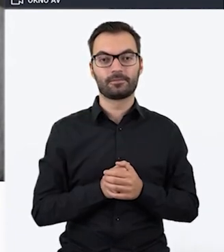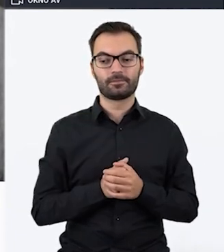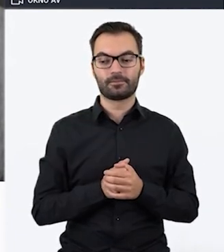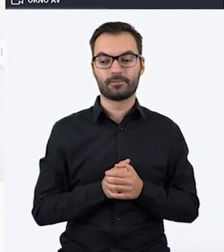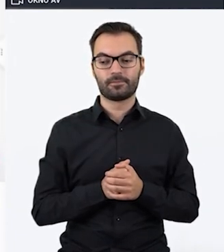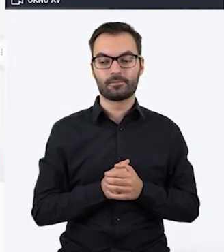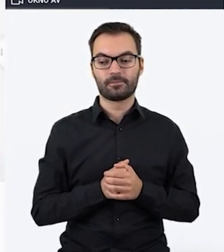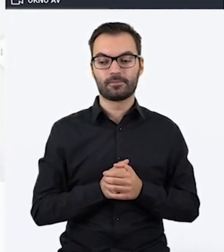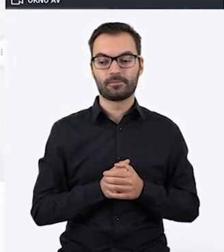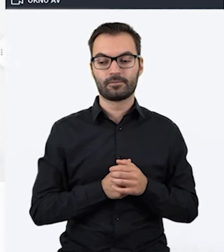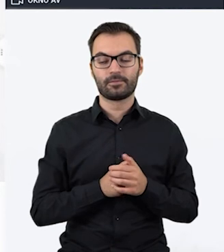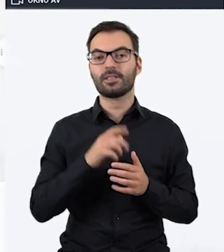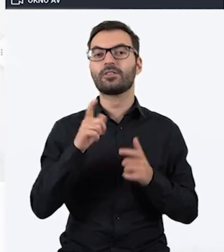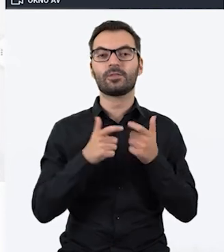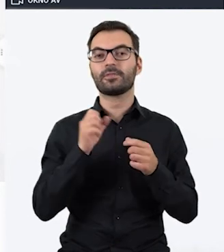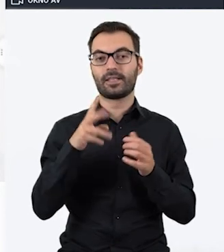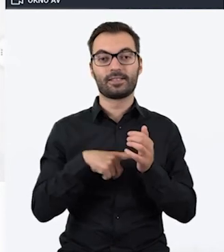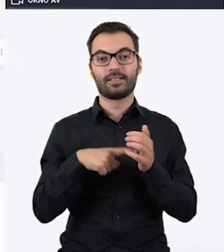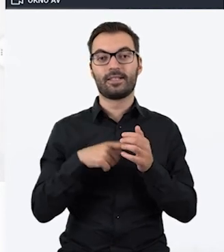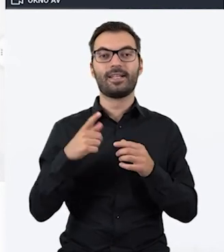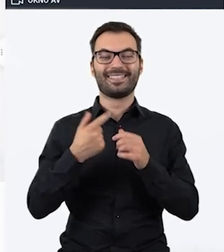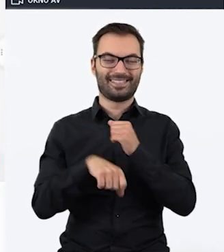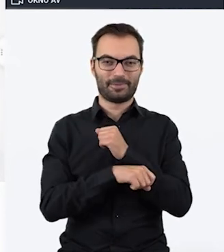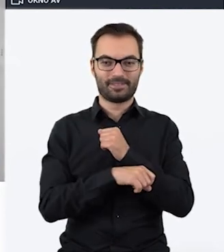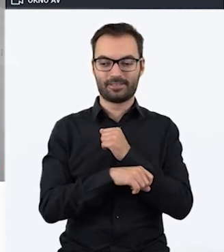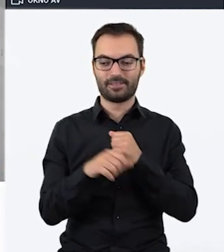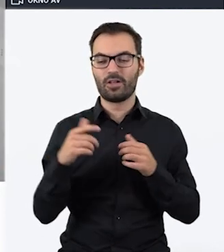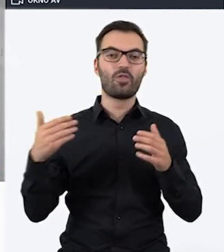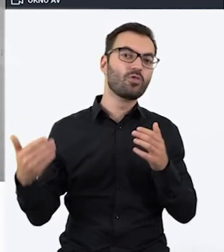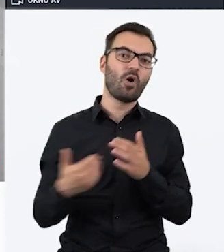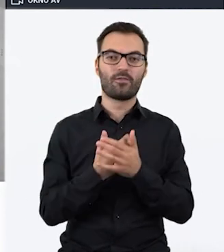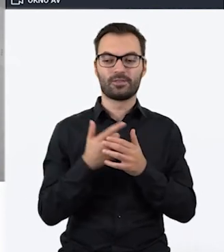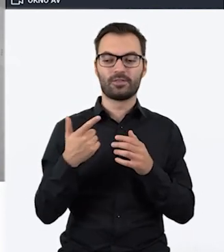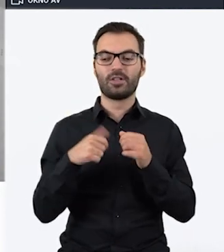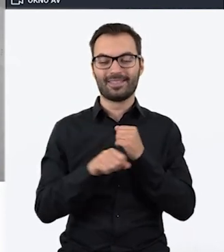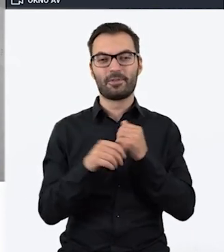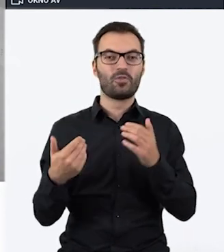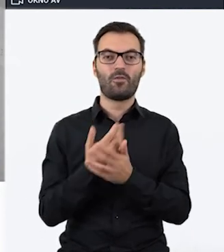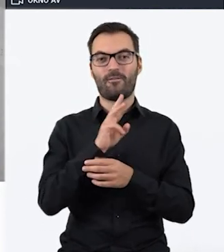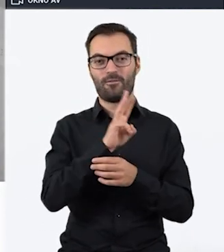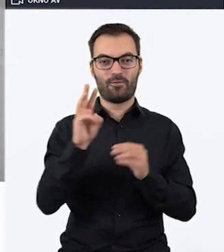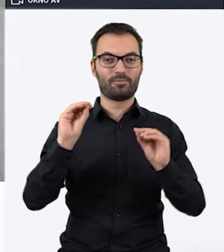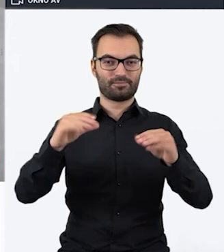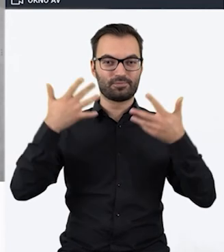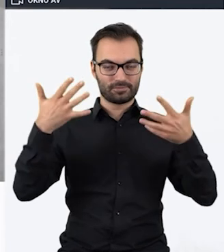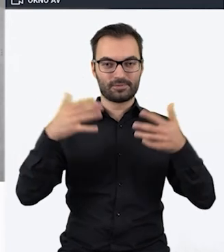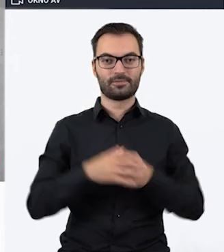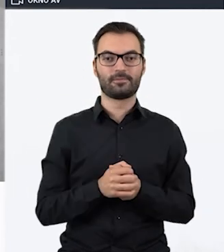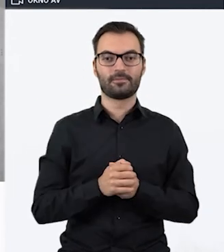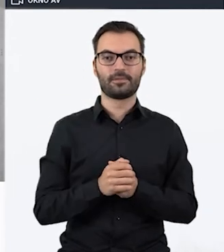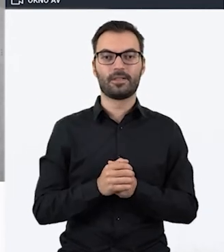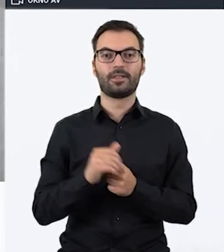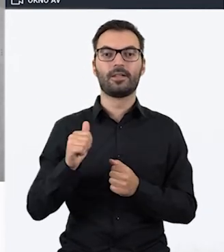taką opcję, żeby zamiast otwierać się nowa, żeby zamiast otwierała się nowa strona Geniali, żeby